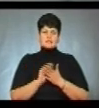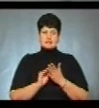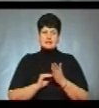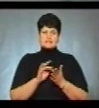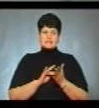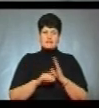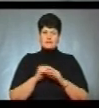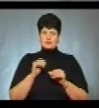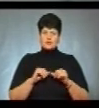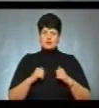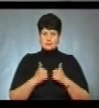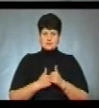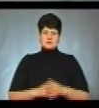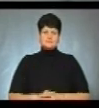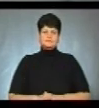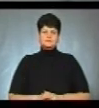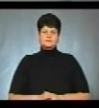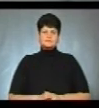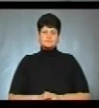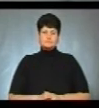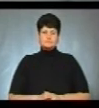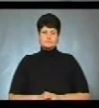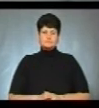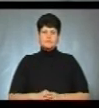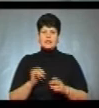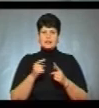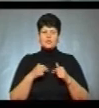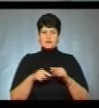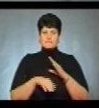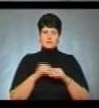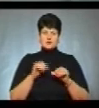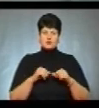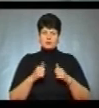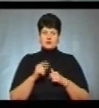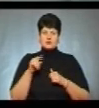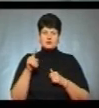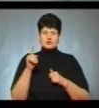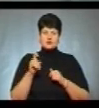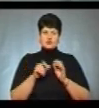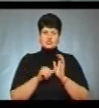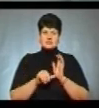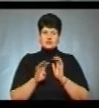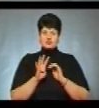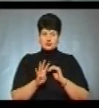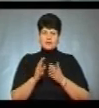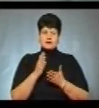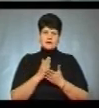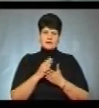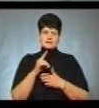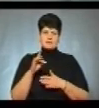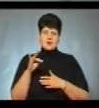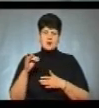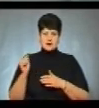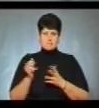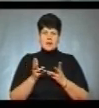виборчої комісії Костянтин Хівренко. На окружній виборчій комісії номер 164, що розташована в Збаражі,